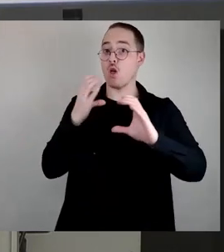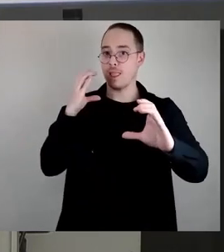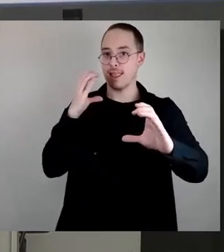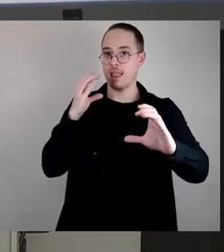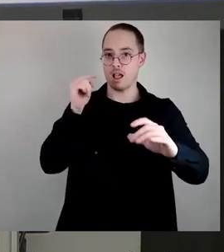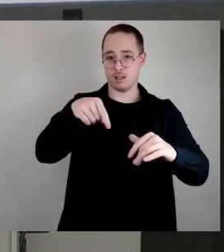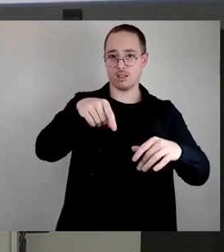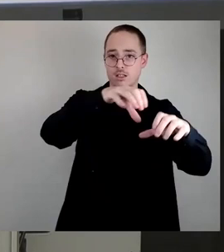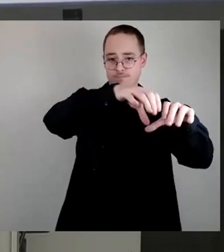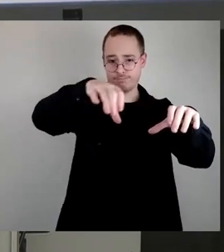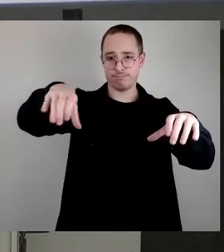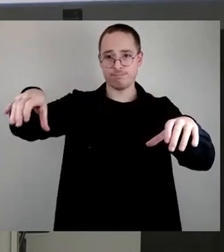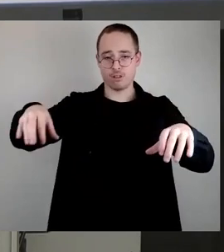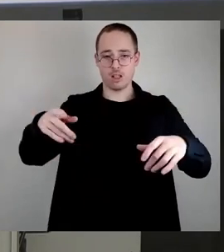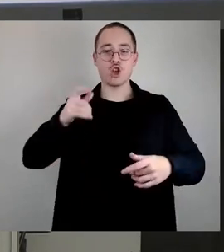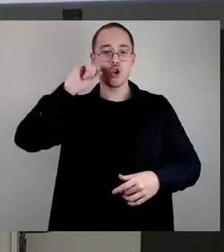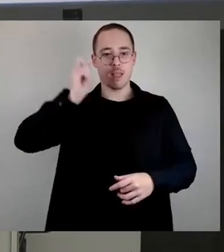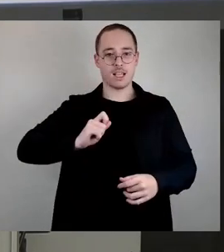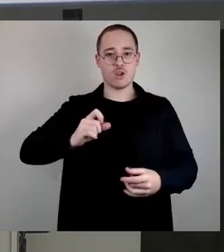Klotsche gesprochen.